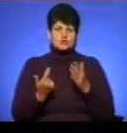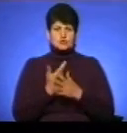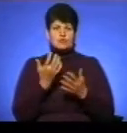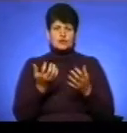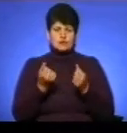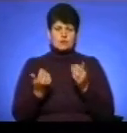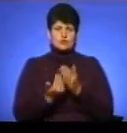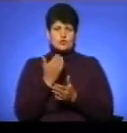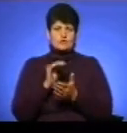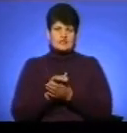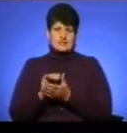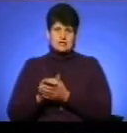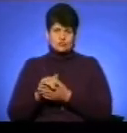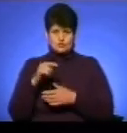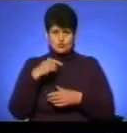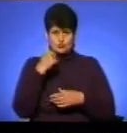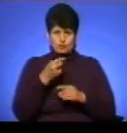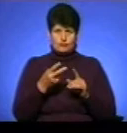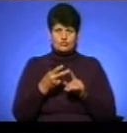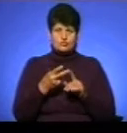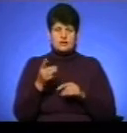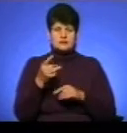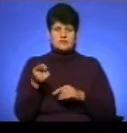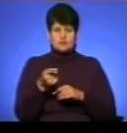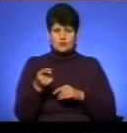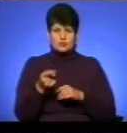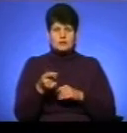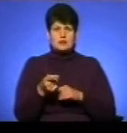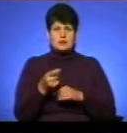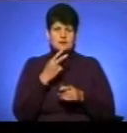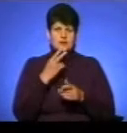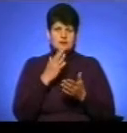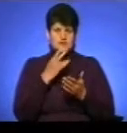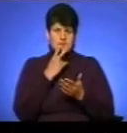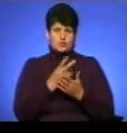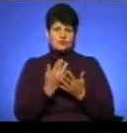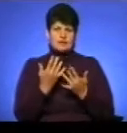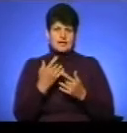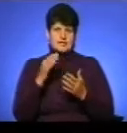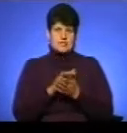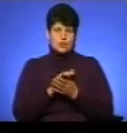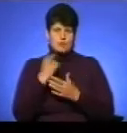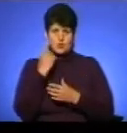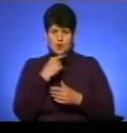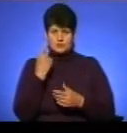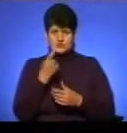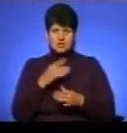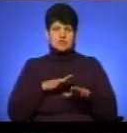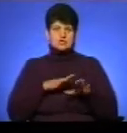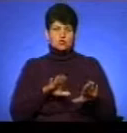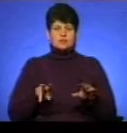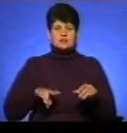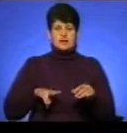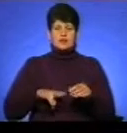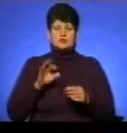нові знайомості. Ну і з цього року вже друге в Тернополі, і вже бачить кілька знайомих обличчя. Заступник директора Оксана